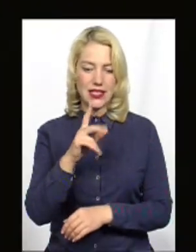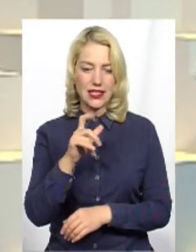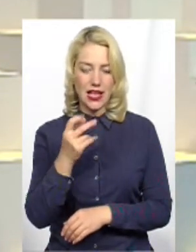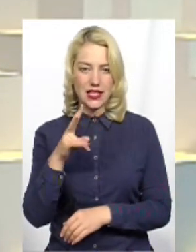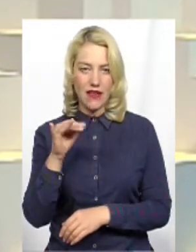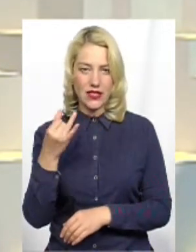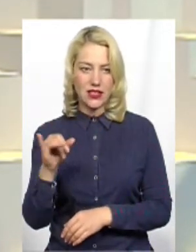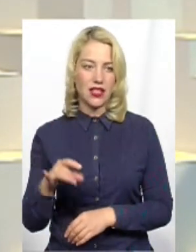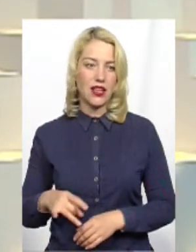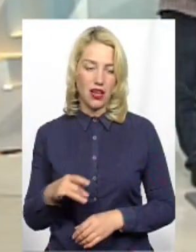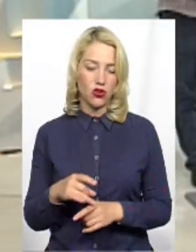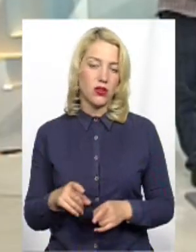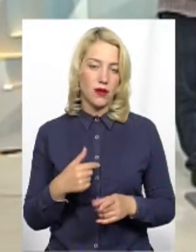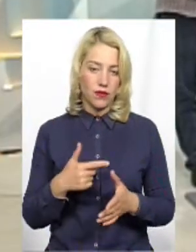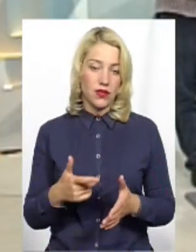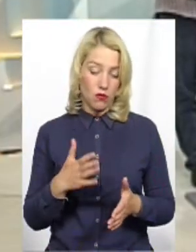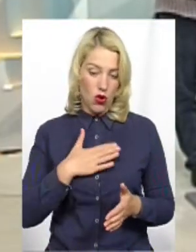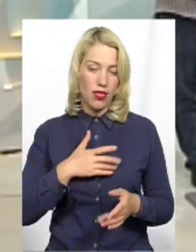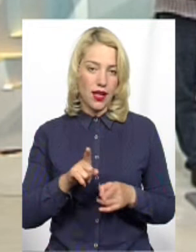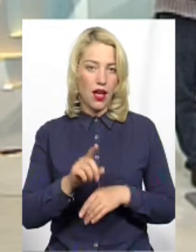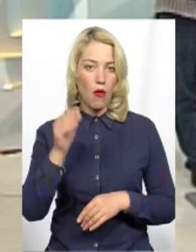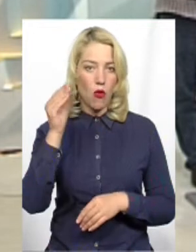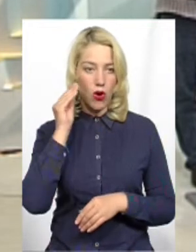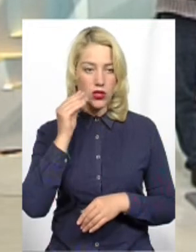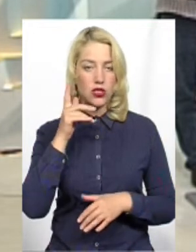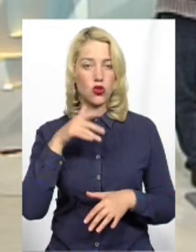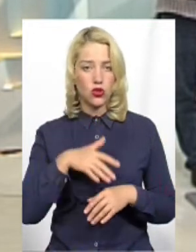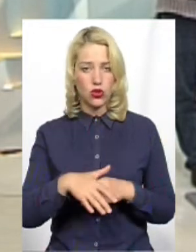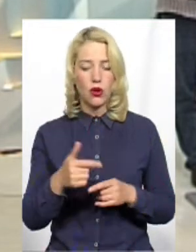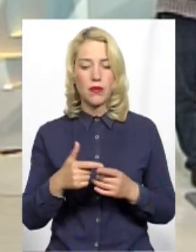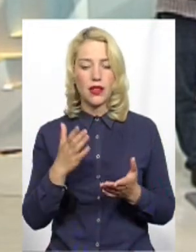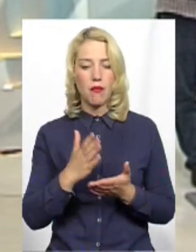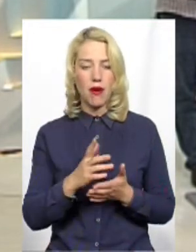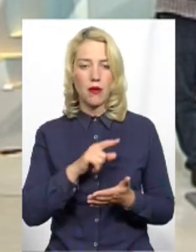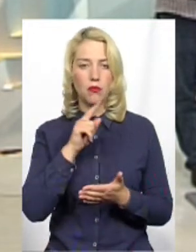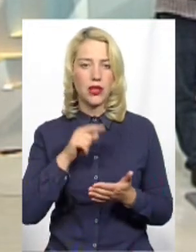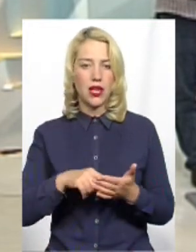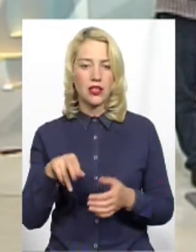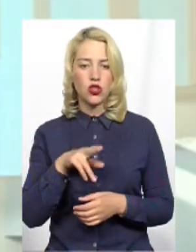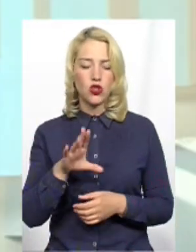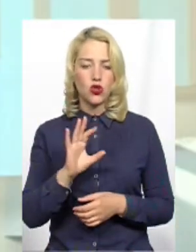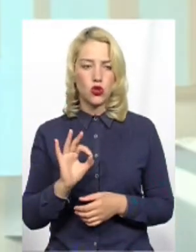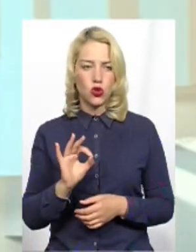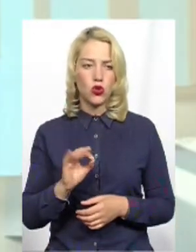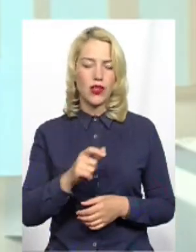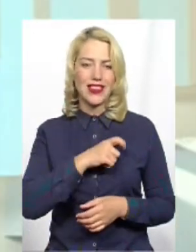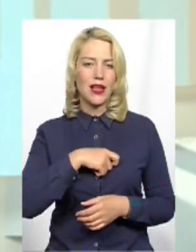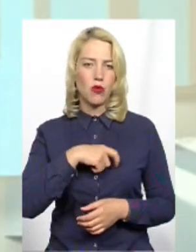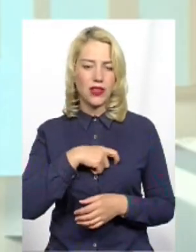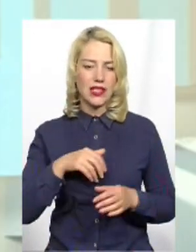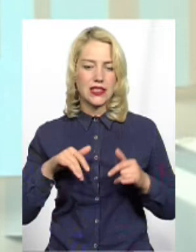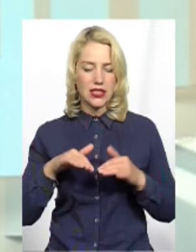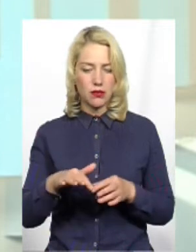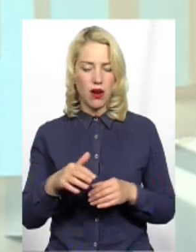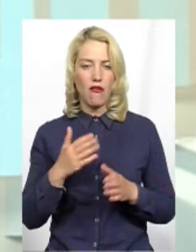така Зрозуміло, дякую за відповідь Далі маємо бліц-питання стосовно депутатських справ Прошу відповідати одним словом